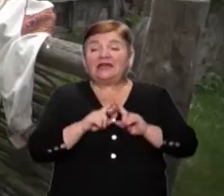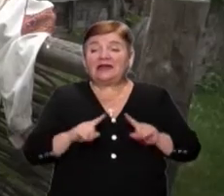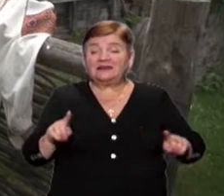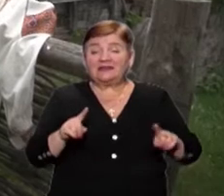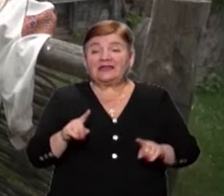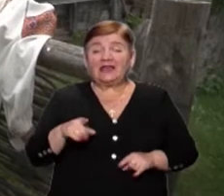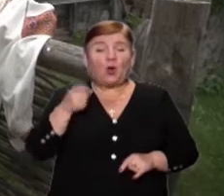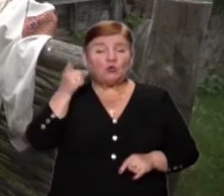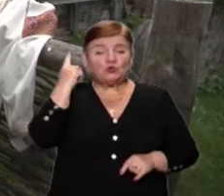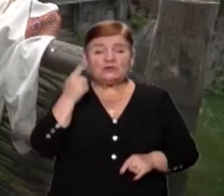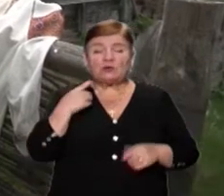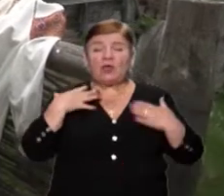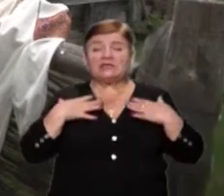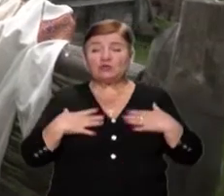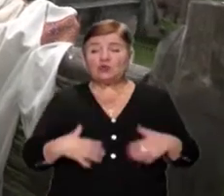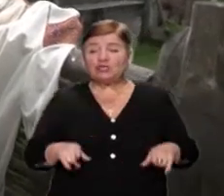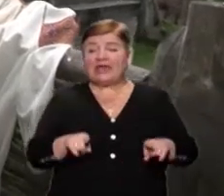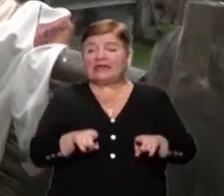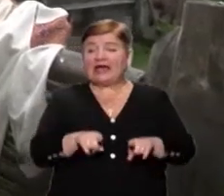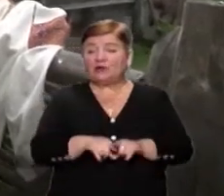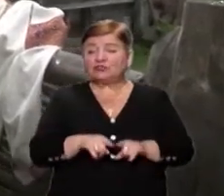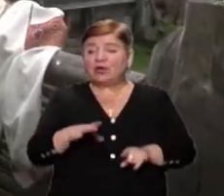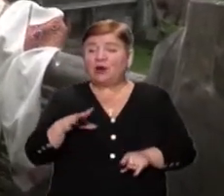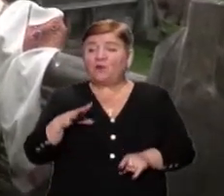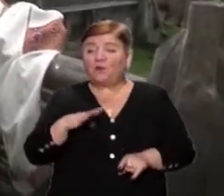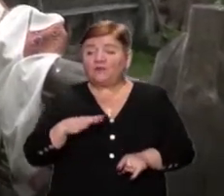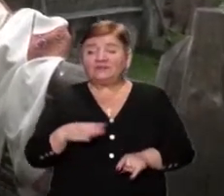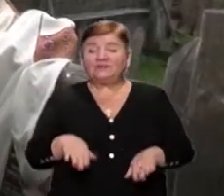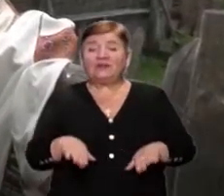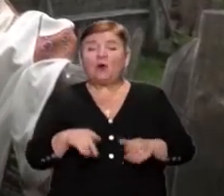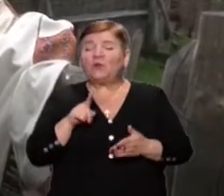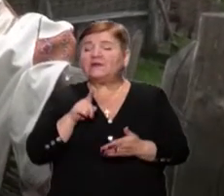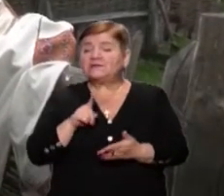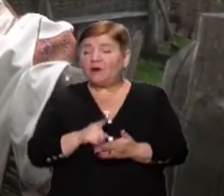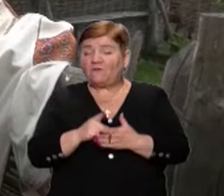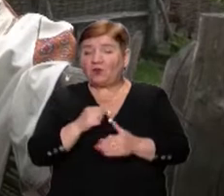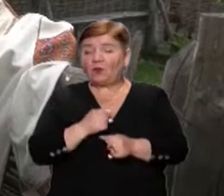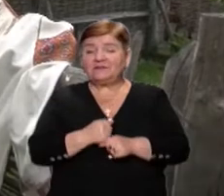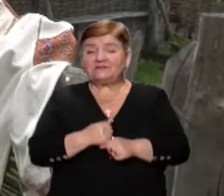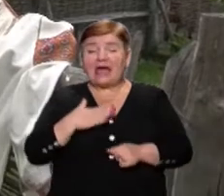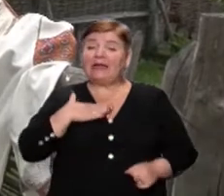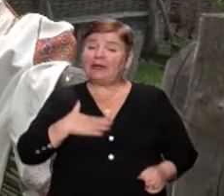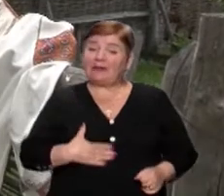гуцульської жіночої сорочки було також те, що поздовжений розріз пазухи обов'язково робився на